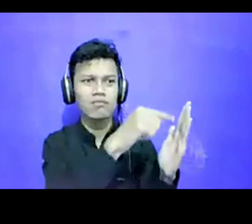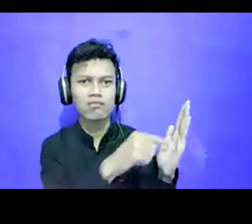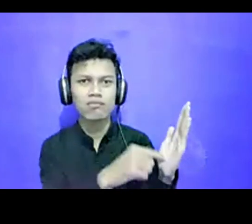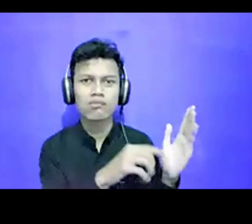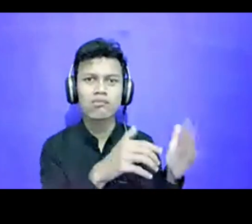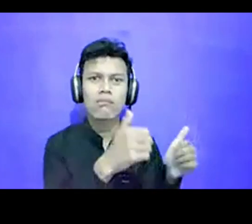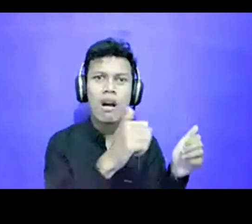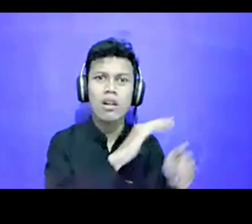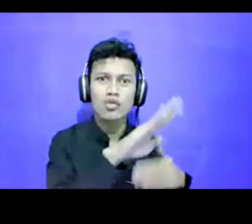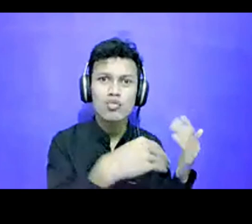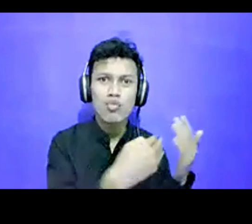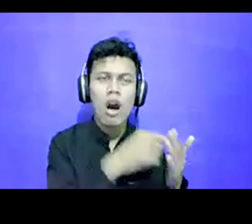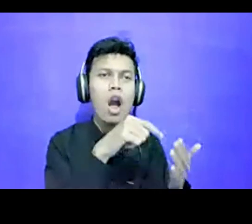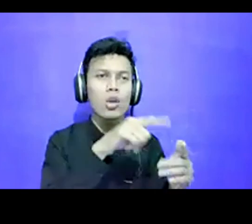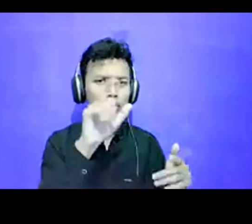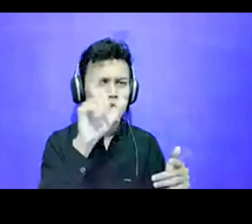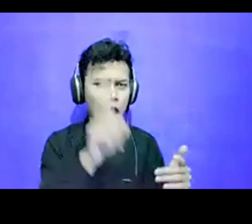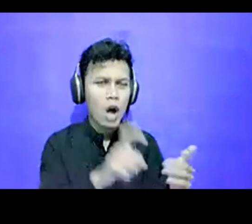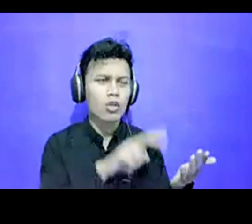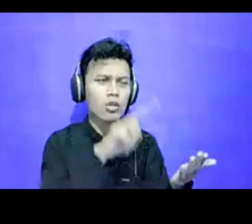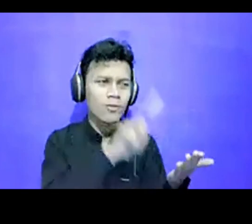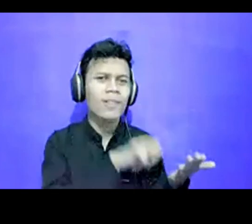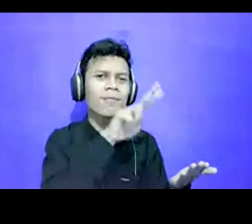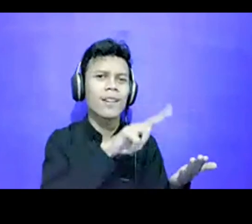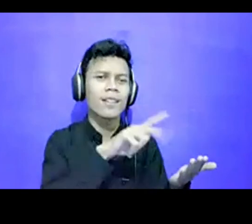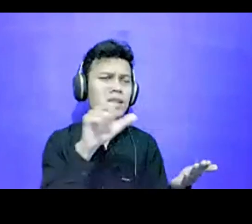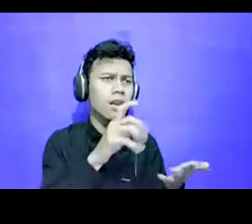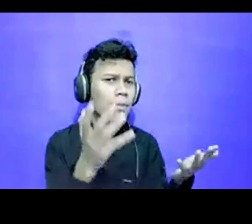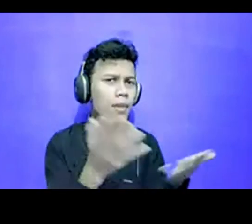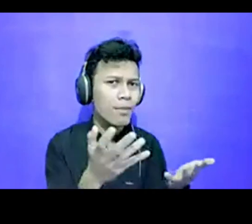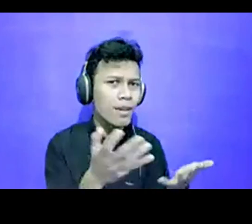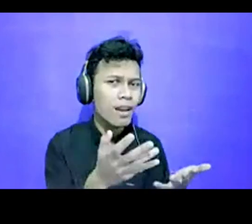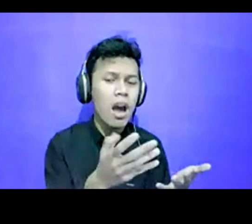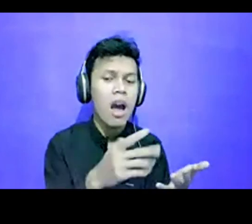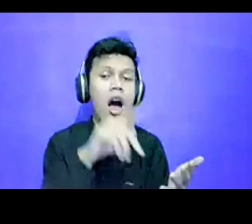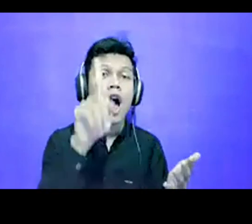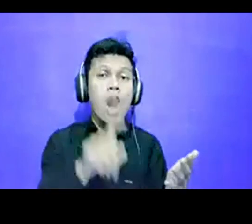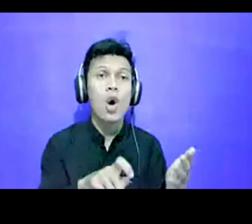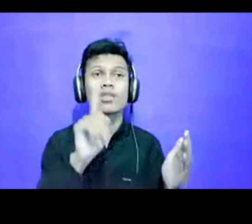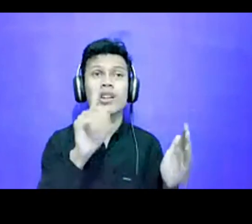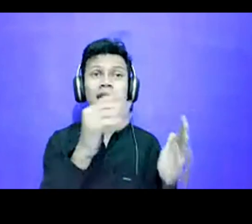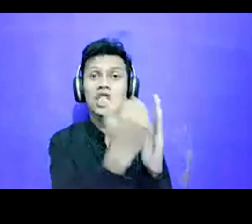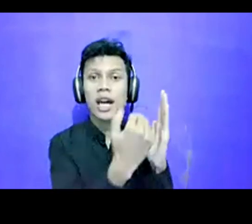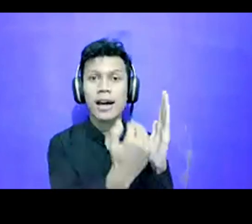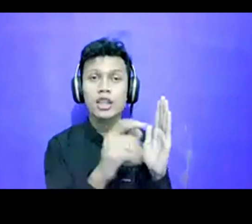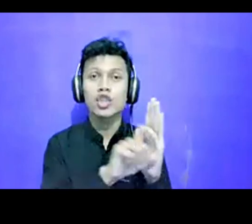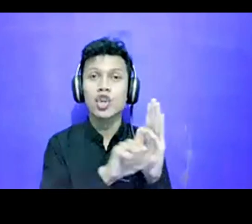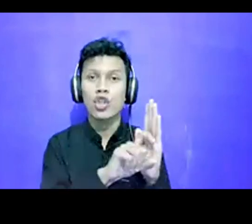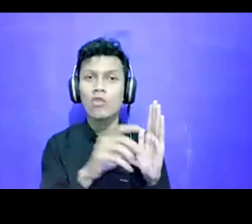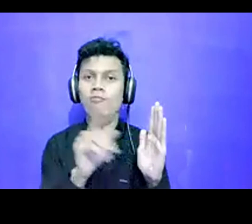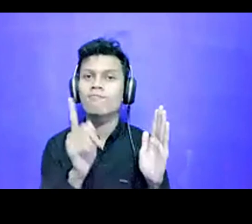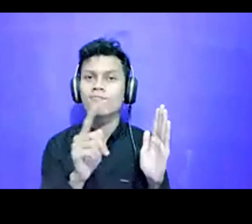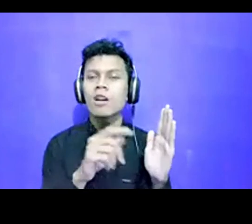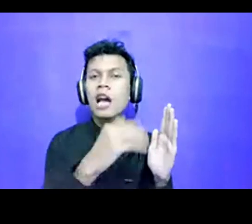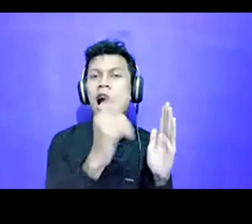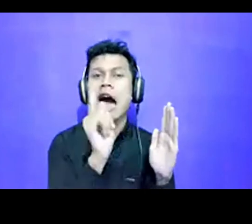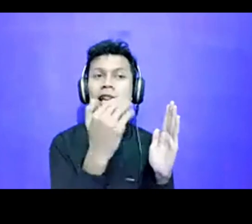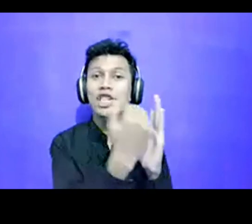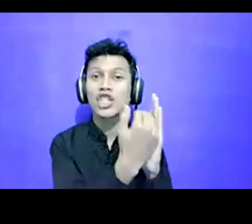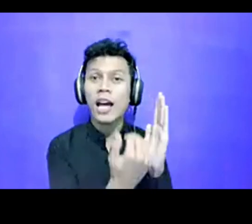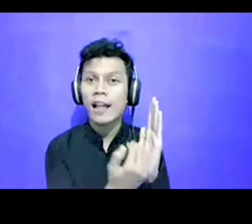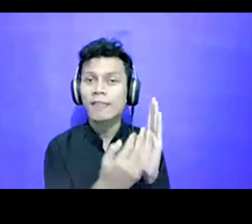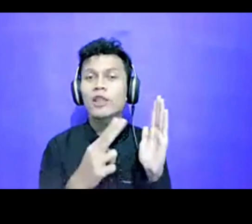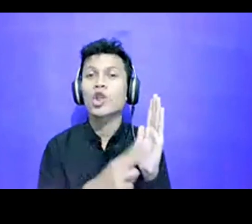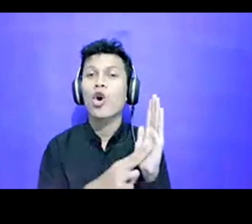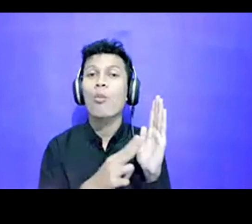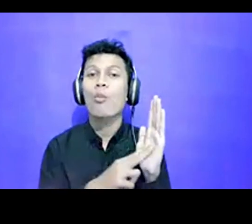diverifikasi, caranya gimana, harus mencaratkan misalnya, mencantumkan nomor HP di, apa